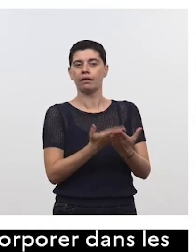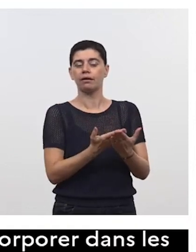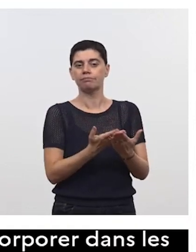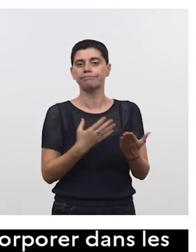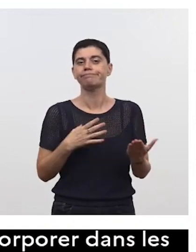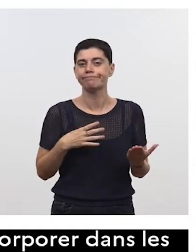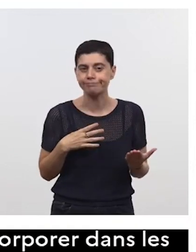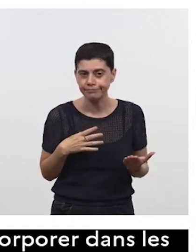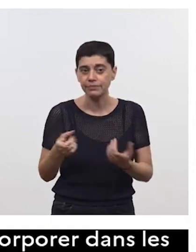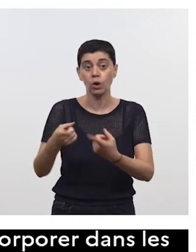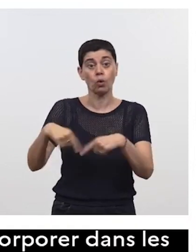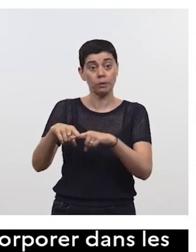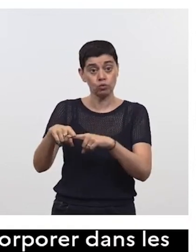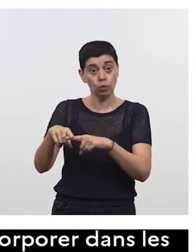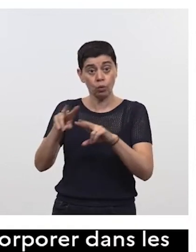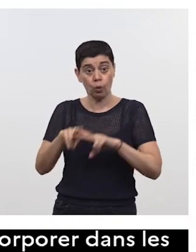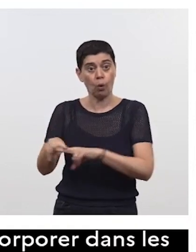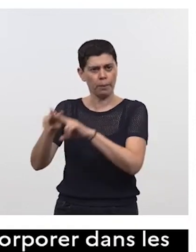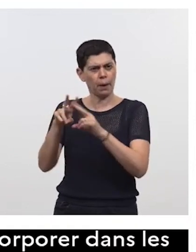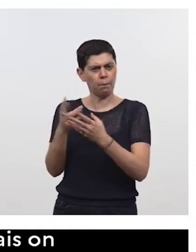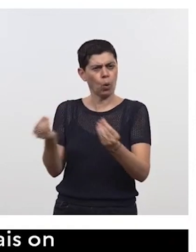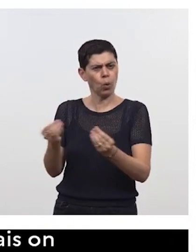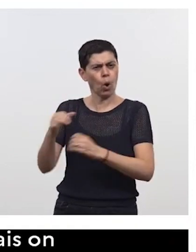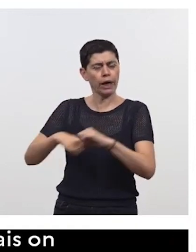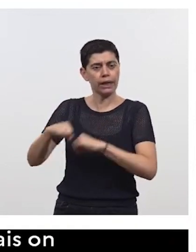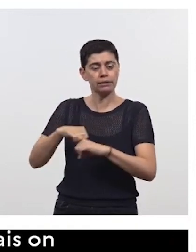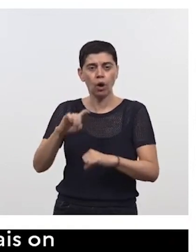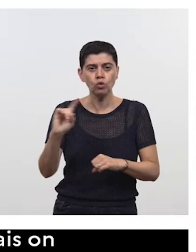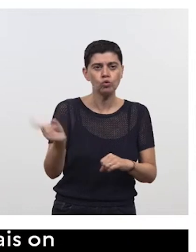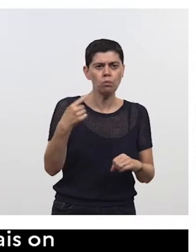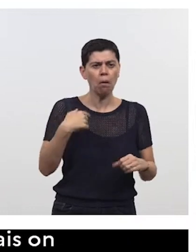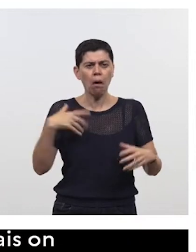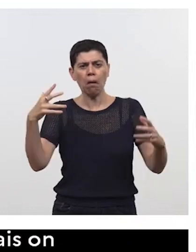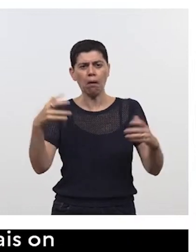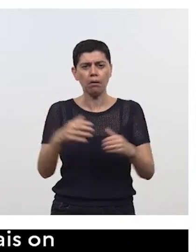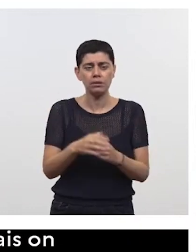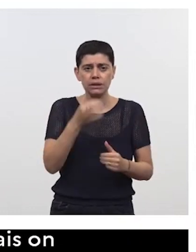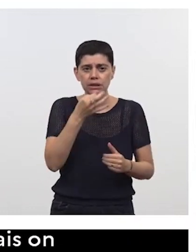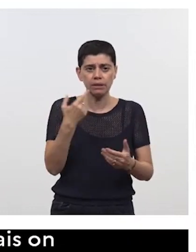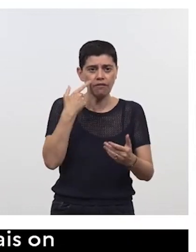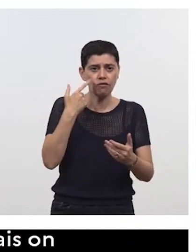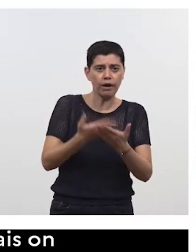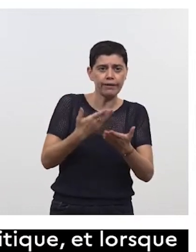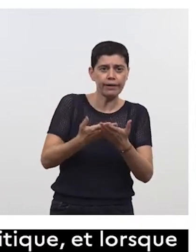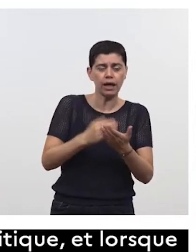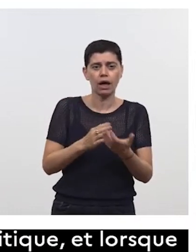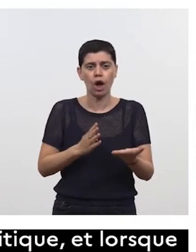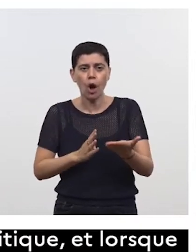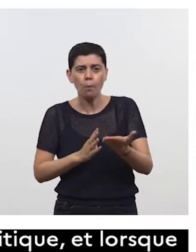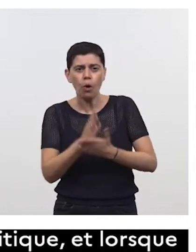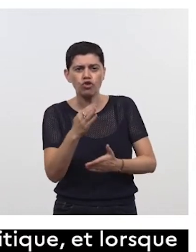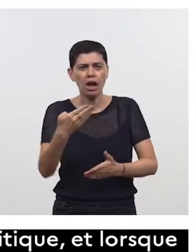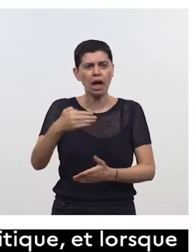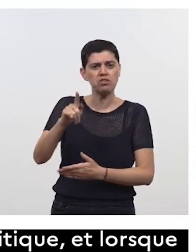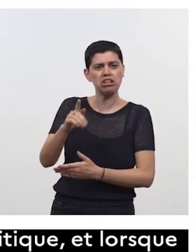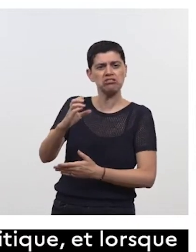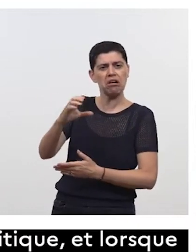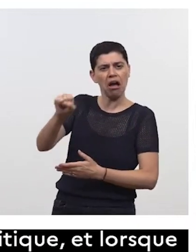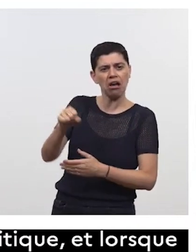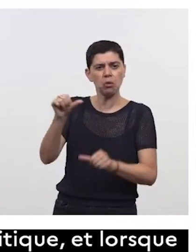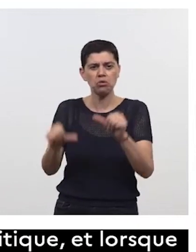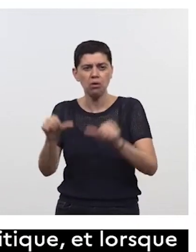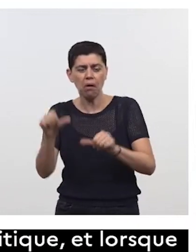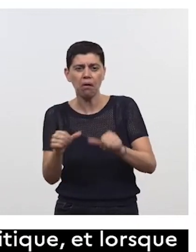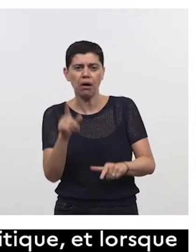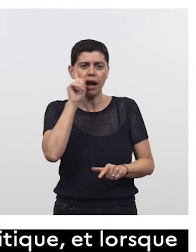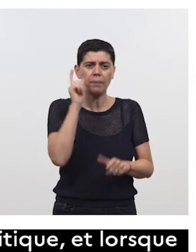mené par la Commission européenne, je le disais, tout le monde s'est jeté là-dessus en disant « Mais vous voyez, c'est un projet concurrent au MGCS, si des entreprises allemandes